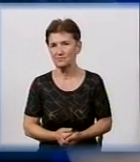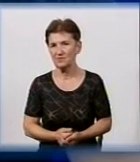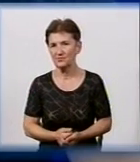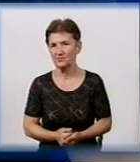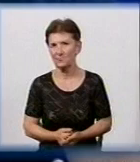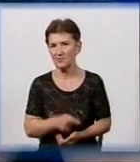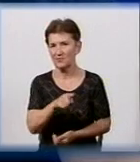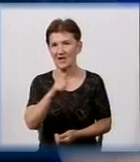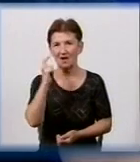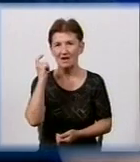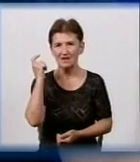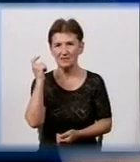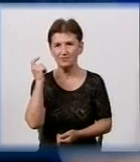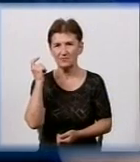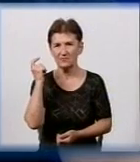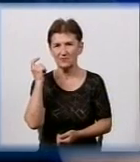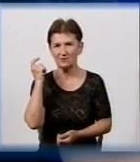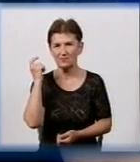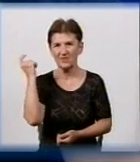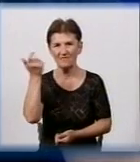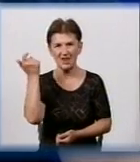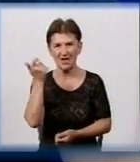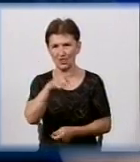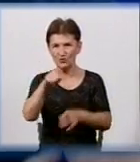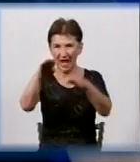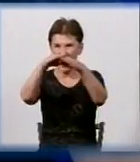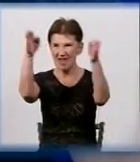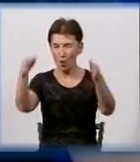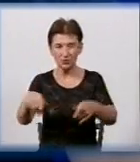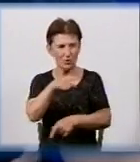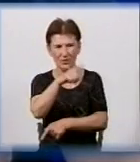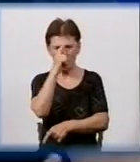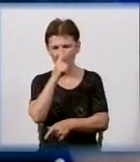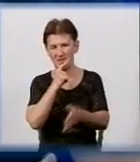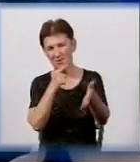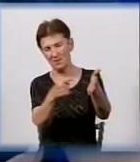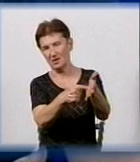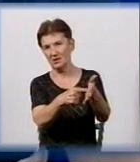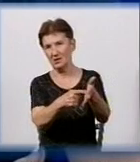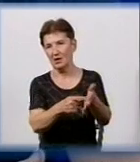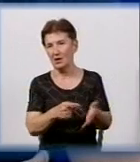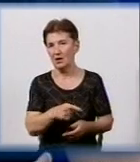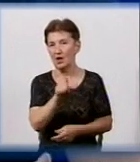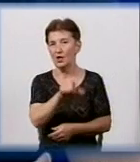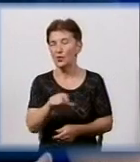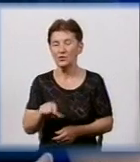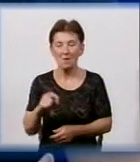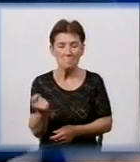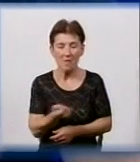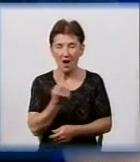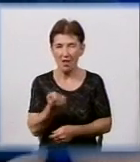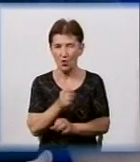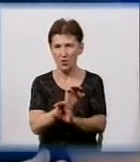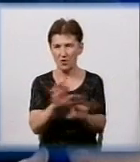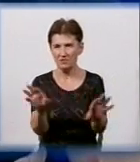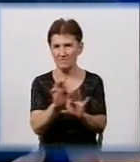знає власників. Владелец цього кіоска не розуміє, що це таке. Але елементарно. Люди мало інформувані. Я ж кажу,